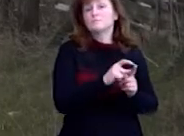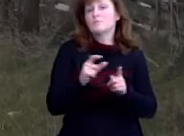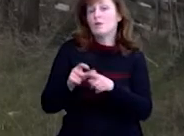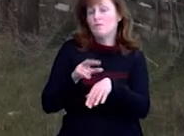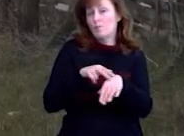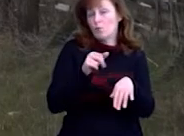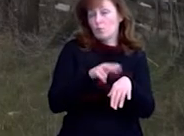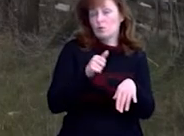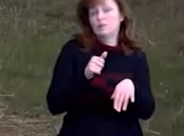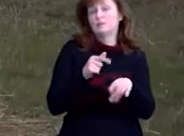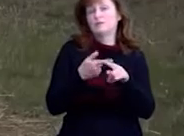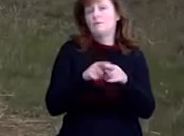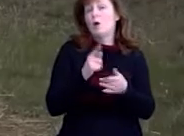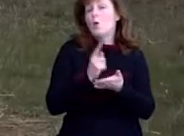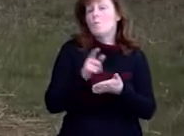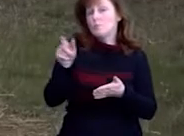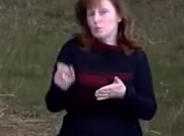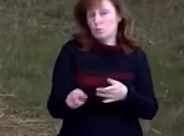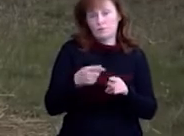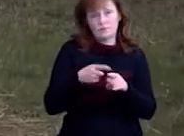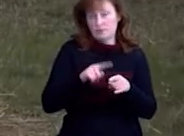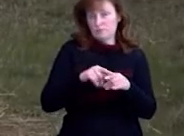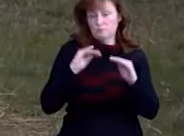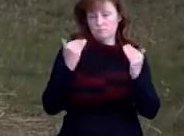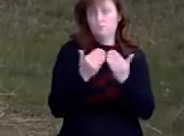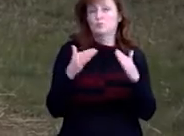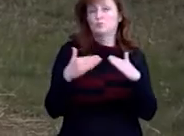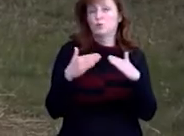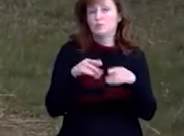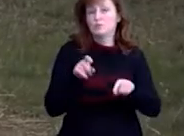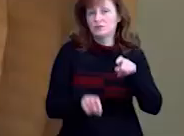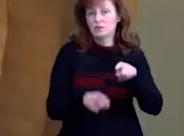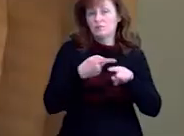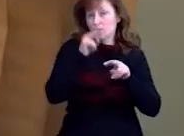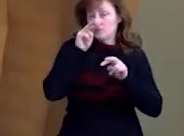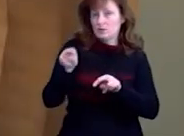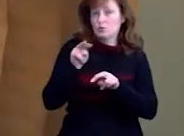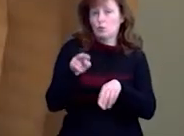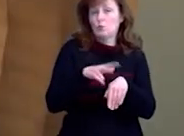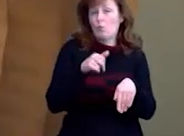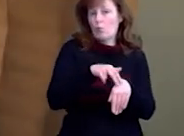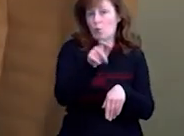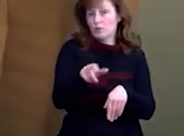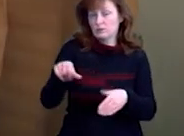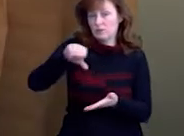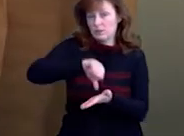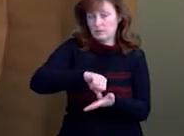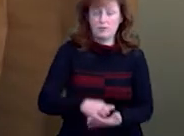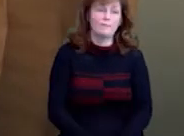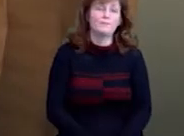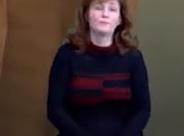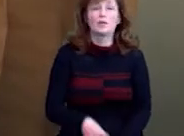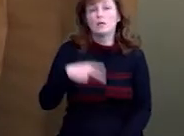області Юлії Ковтун, підозрюваний не покидає свого помешкання. За цим слідкують поліцейські. 20 квітня